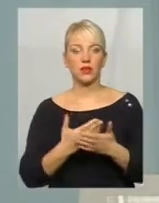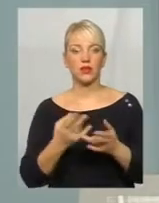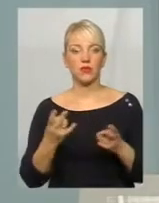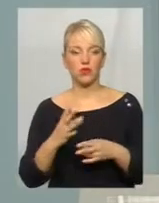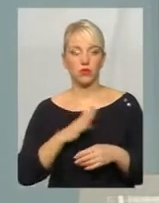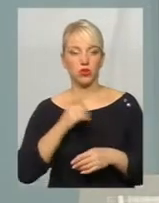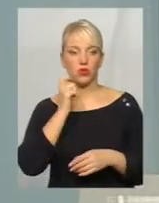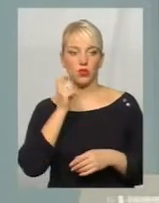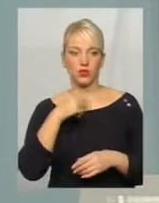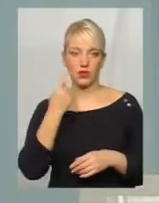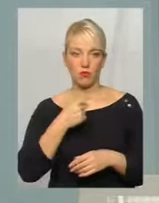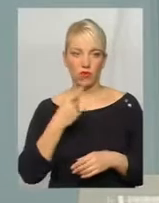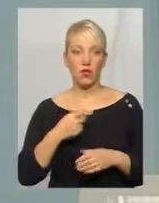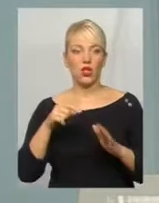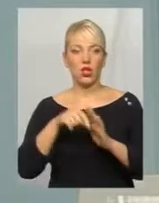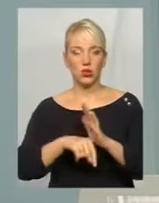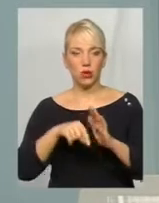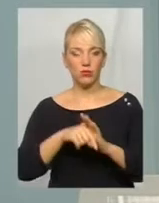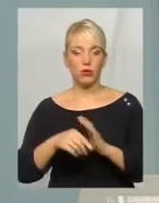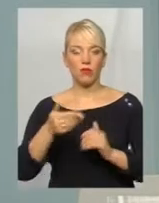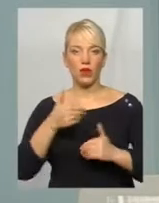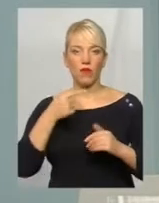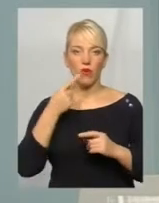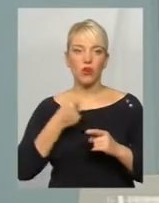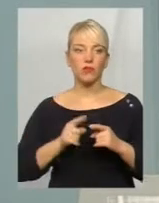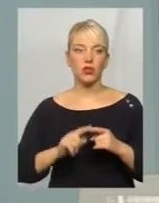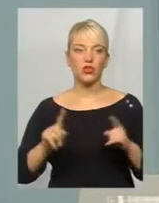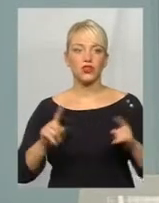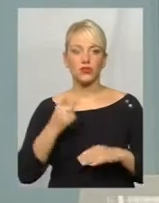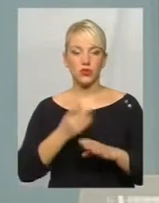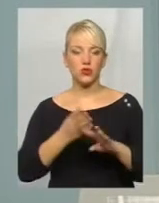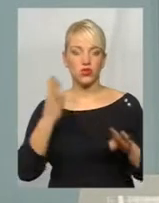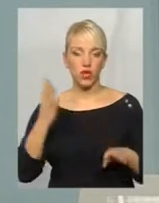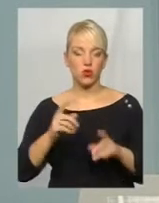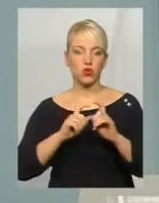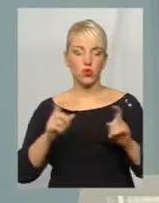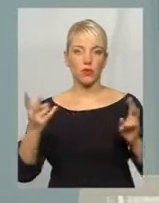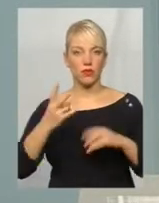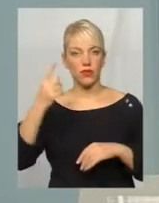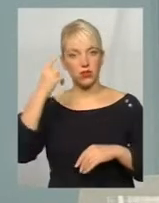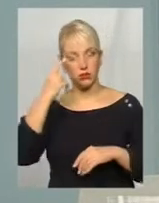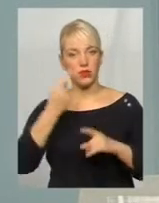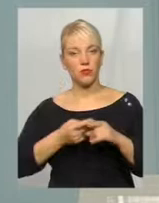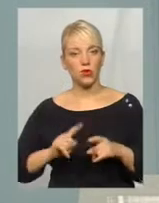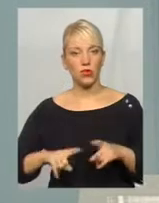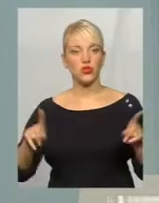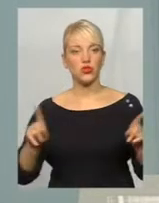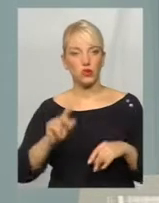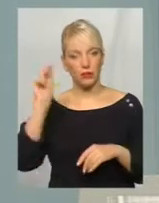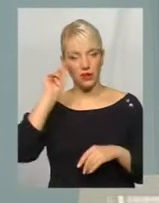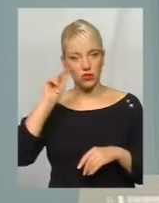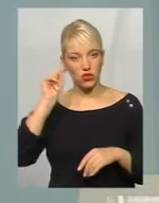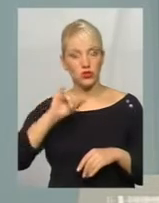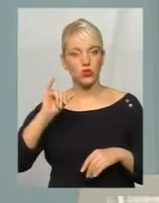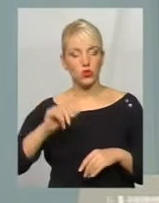бути українська мова. Тобто ми говоримо про те, що в першу чергу школа має думати про те, щоби навчаючись